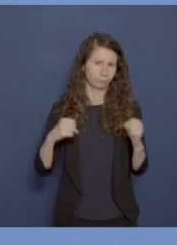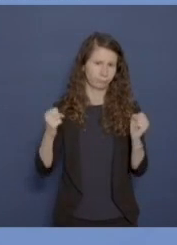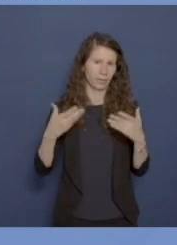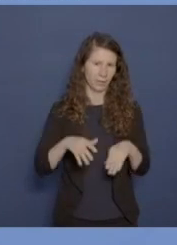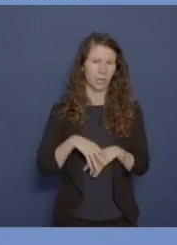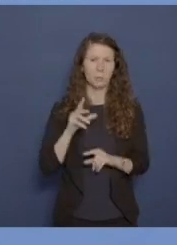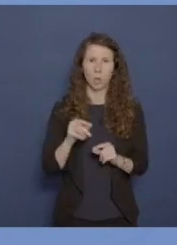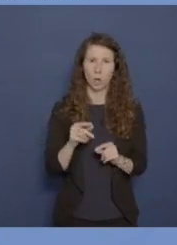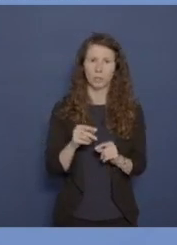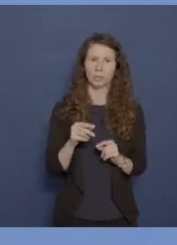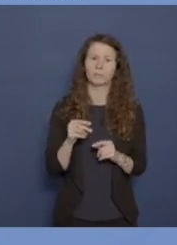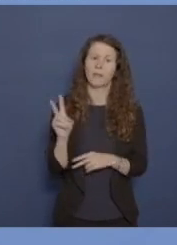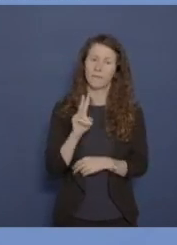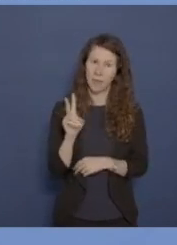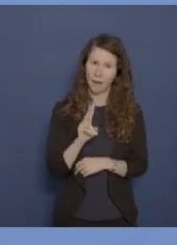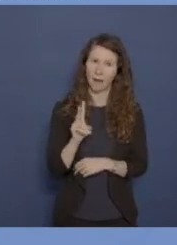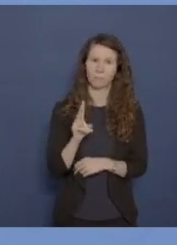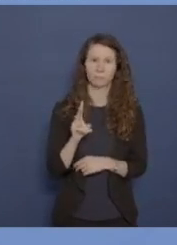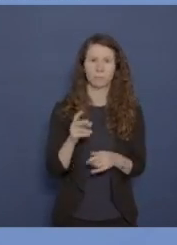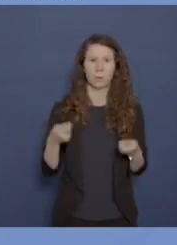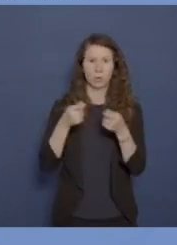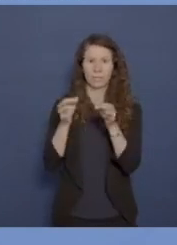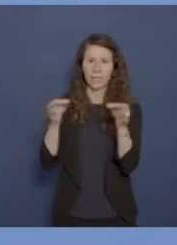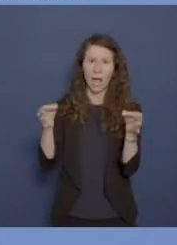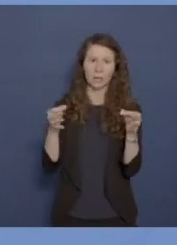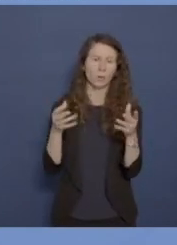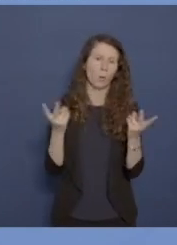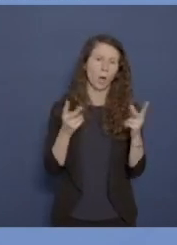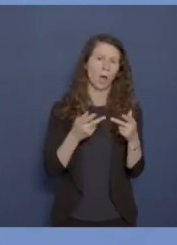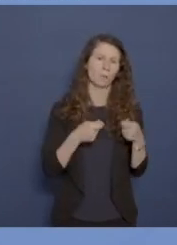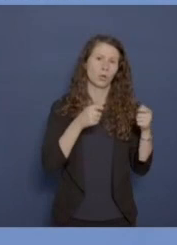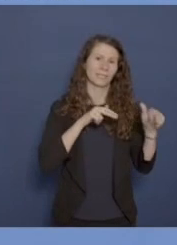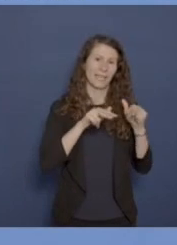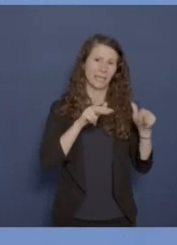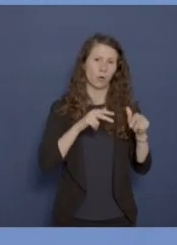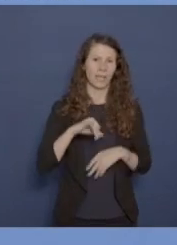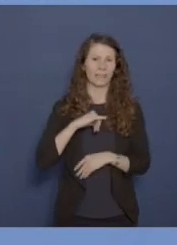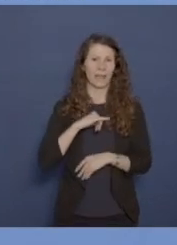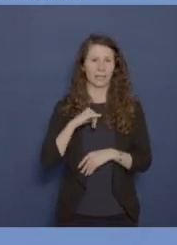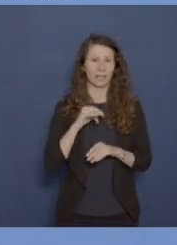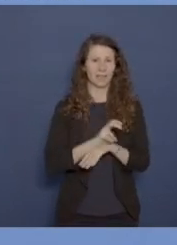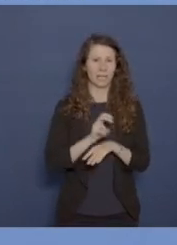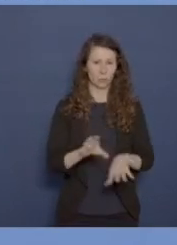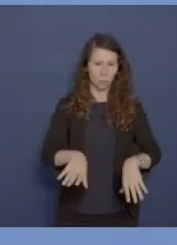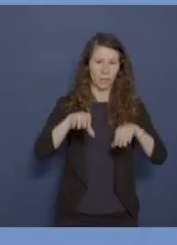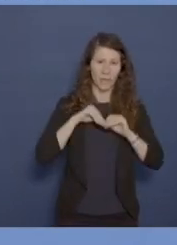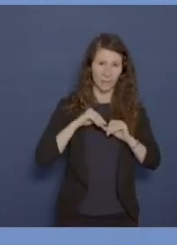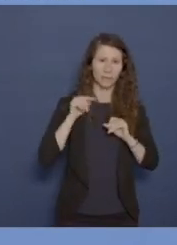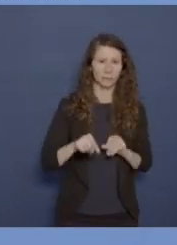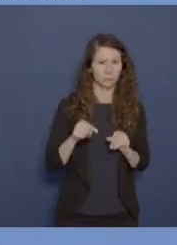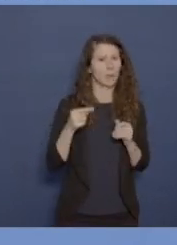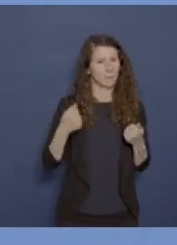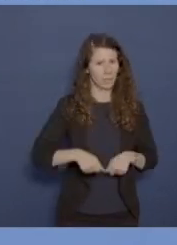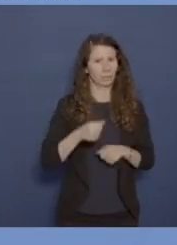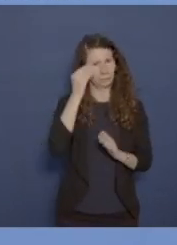Registrierungspflicht für diejenigen vor, die gegenüber dem Bundestag oder gegenüber der Bundesregierung Interessenvertretung ausüben. Und in diesem